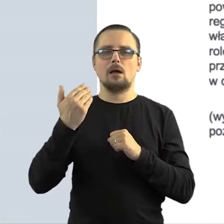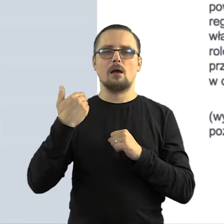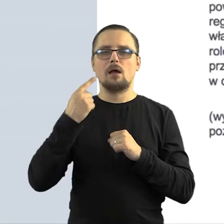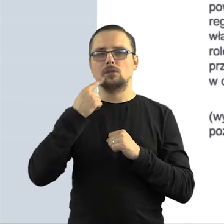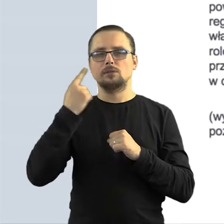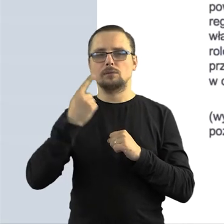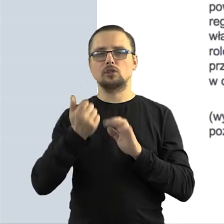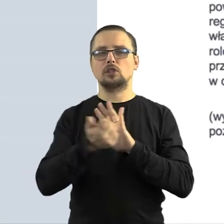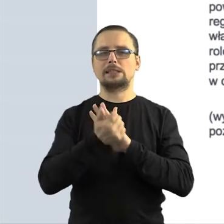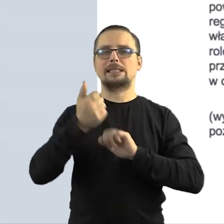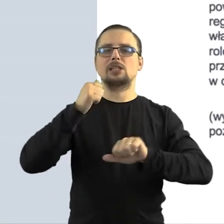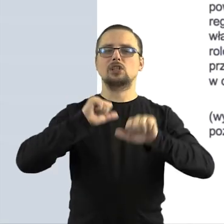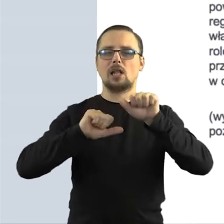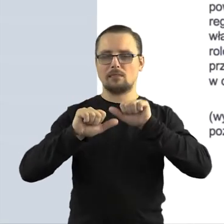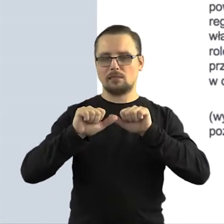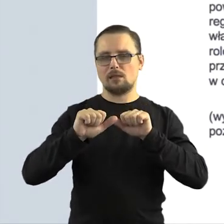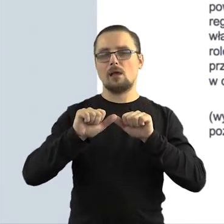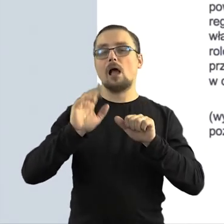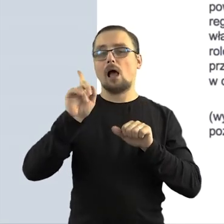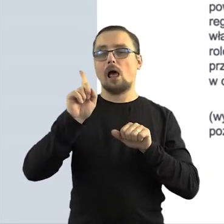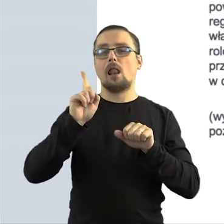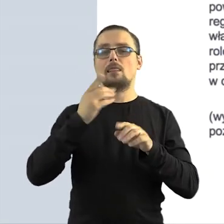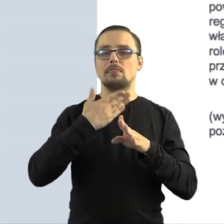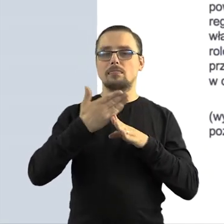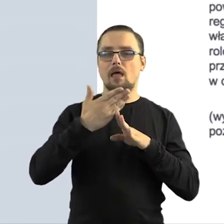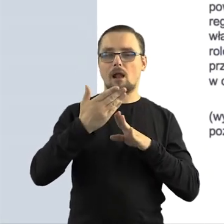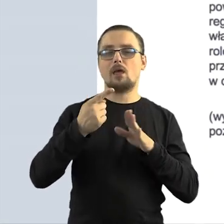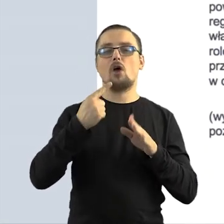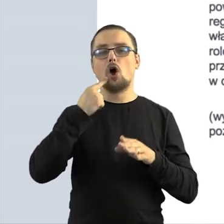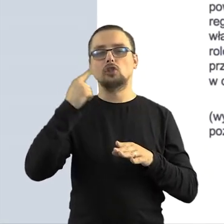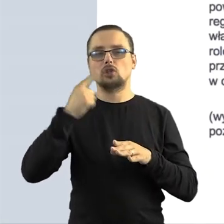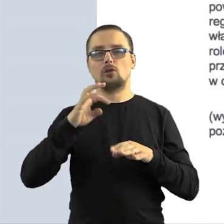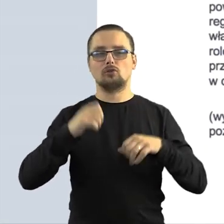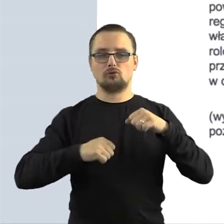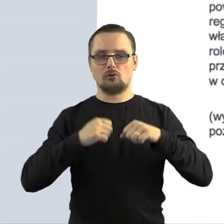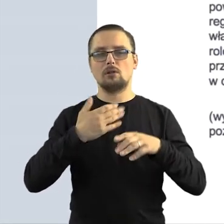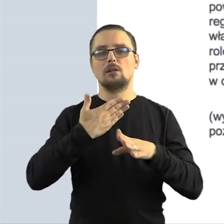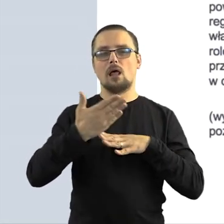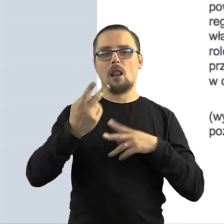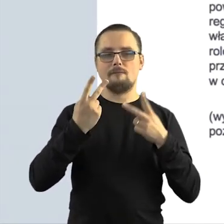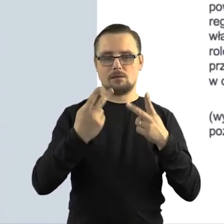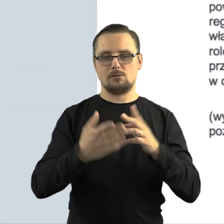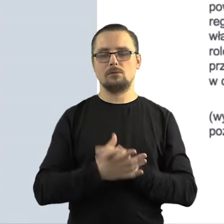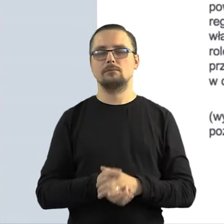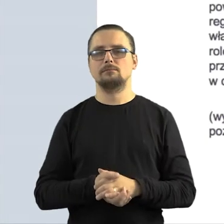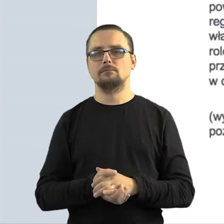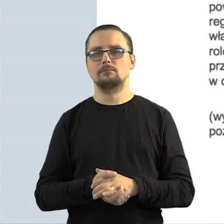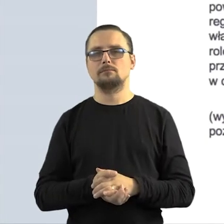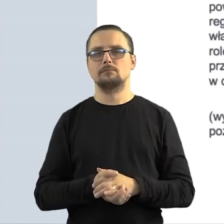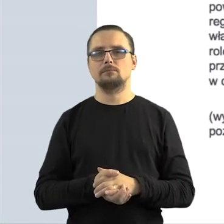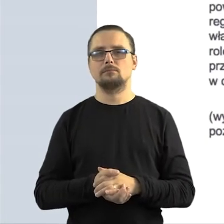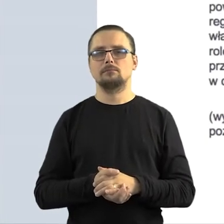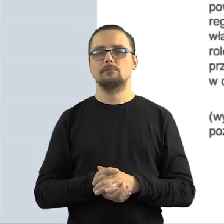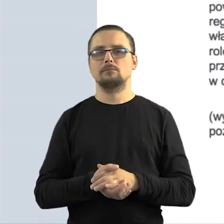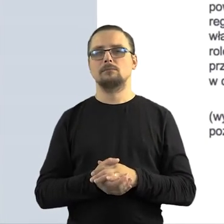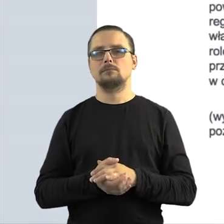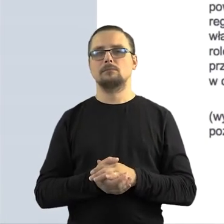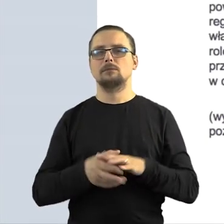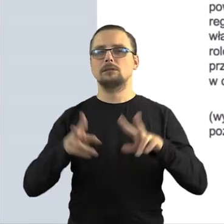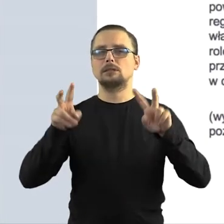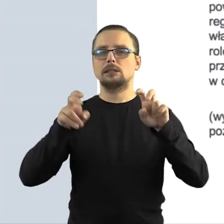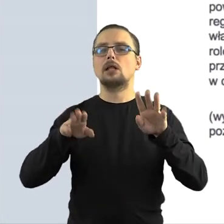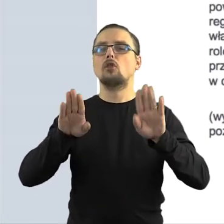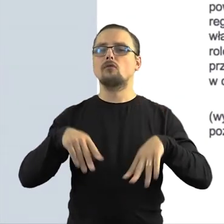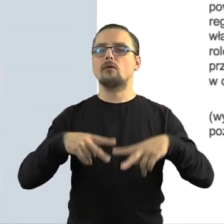jakieś 16 lat temu miał okazję się wypowiadać w tym temacie, ale nadal to orzeczenie starciło na wartości. Rozmiar dozwolonego cytatu